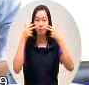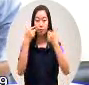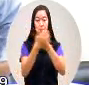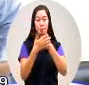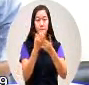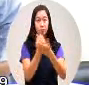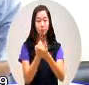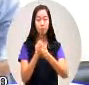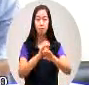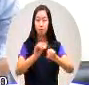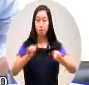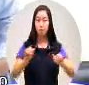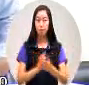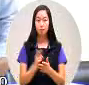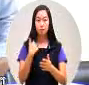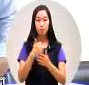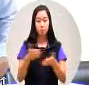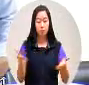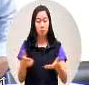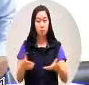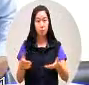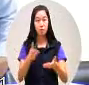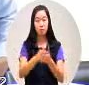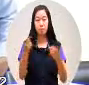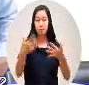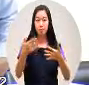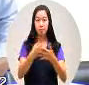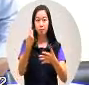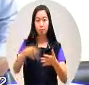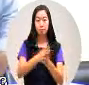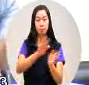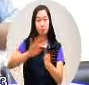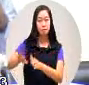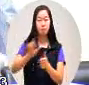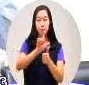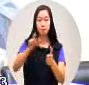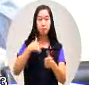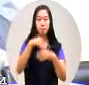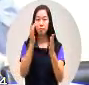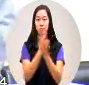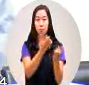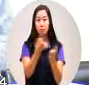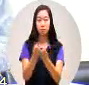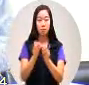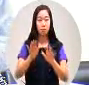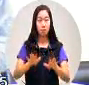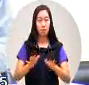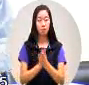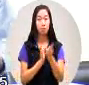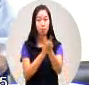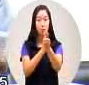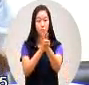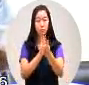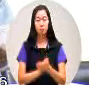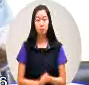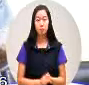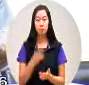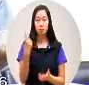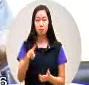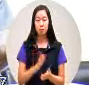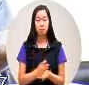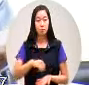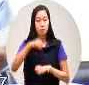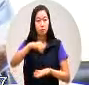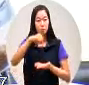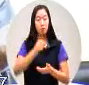地开发的问题以及其他的议题我都会在今天的直询上有所表